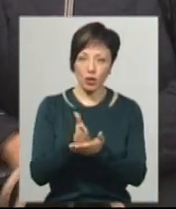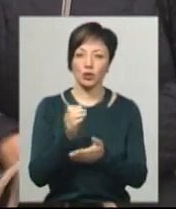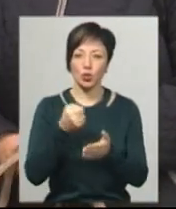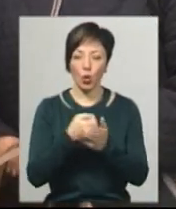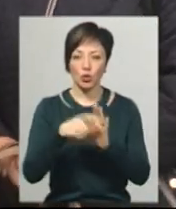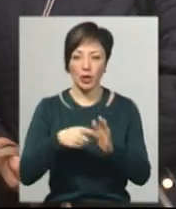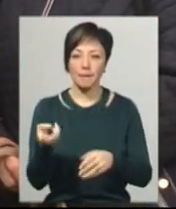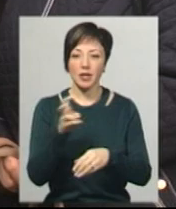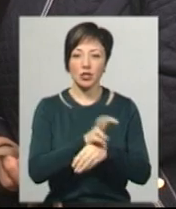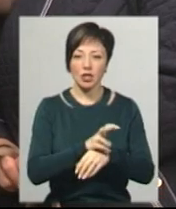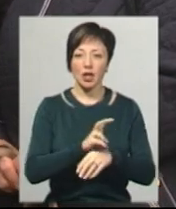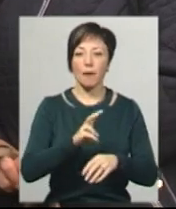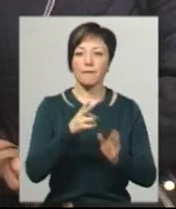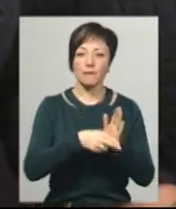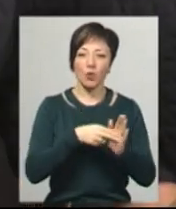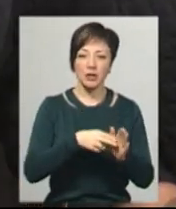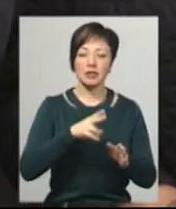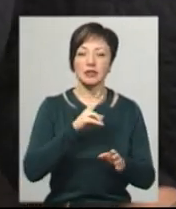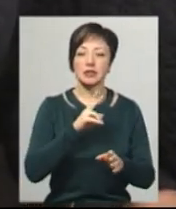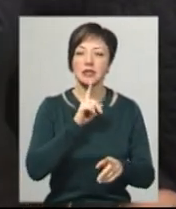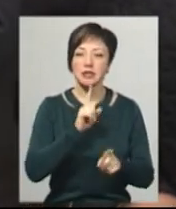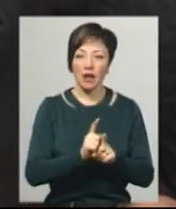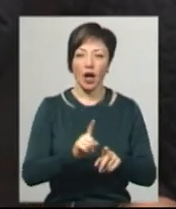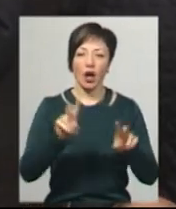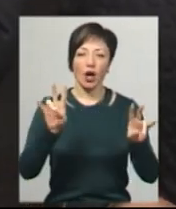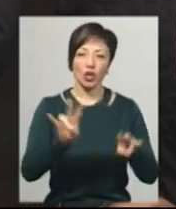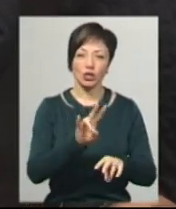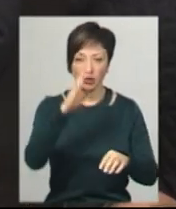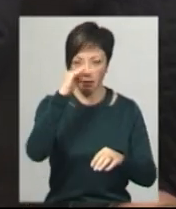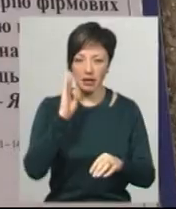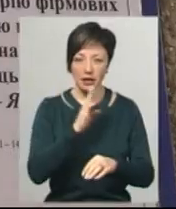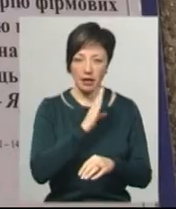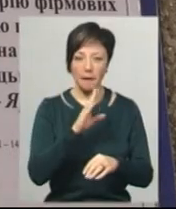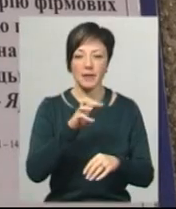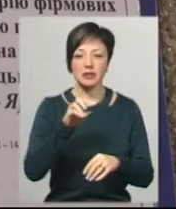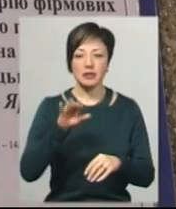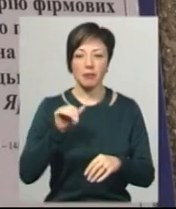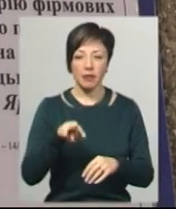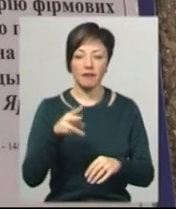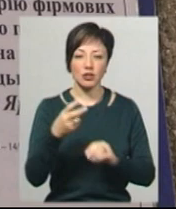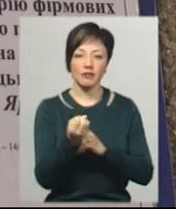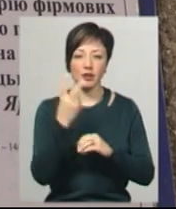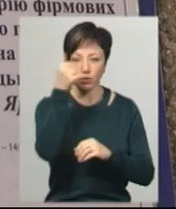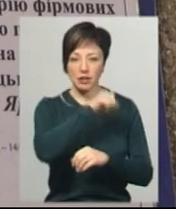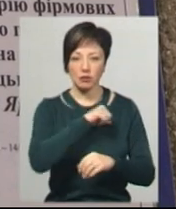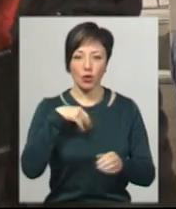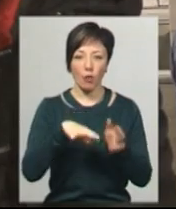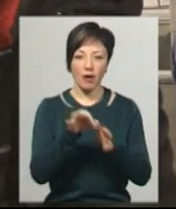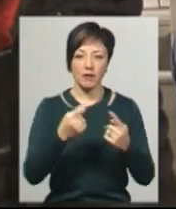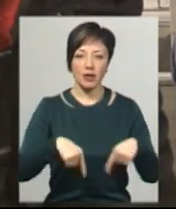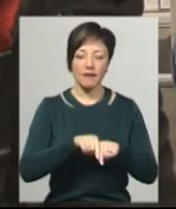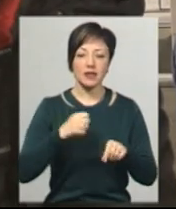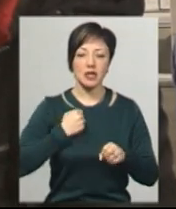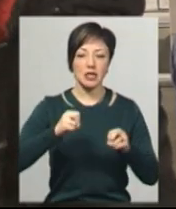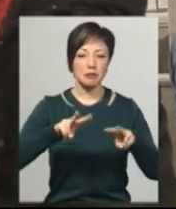іменний потяг родичі, сестра, хрещені та батьки Максима Яровця. Олександр Баран розповів, Максим у 2012 році самостійно обрав факультет війська